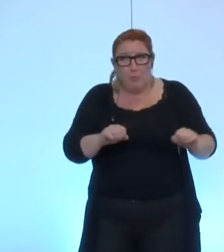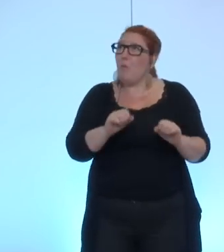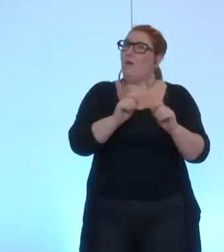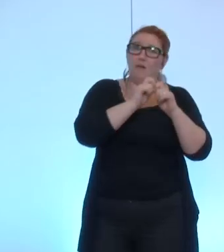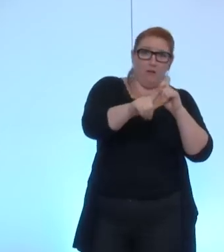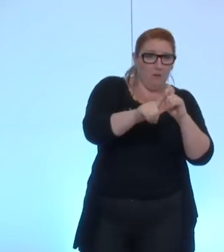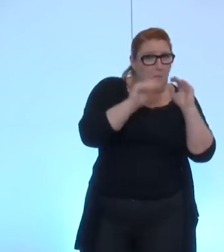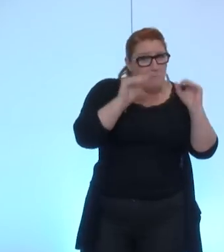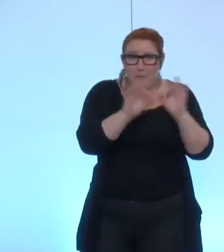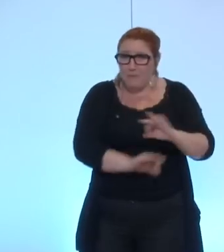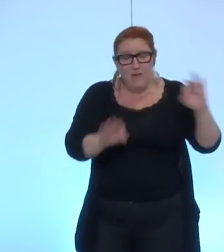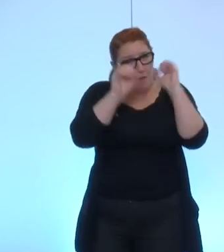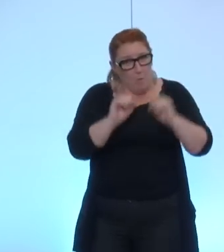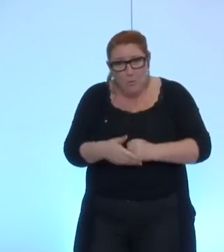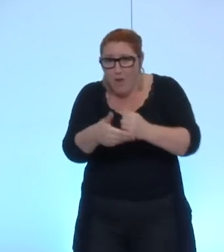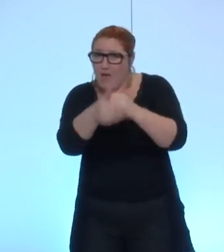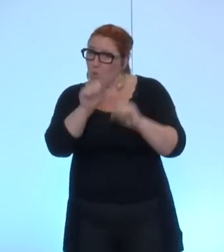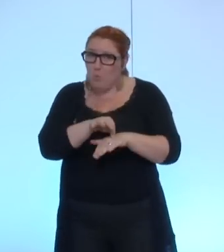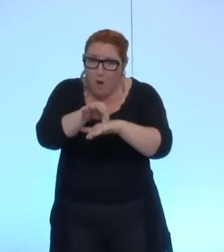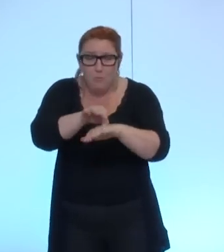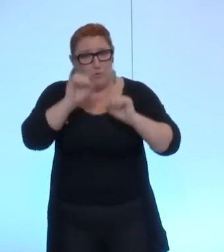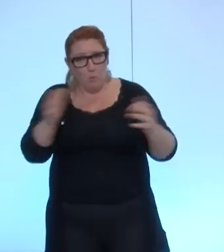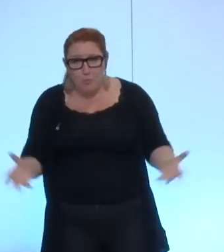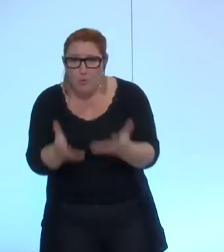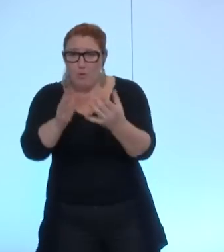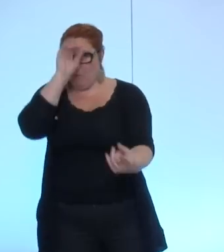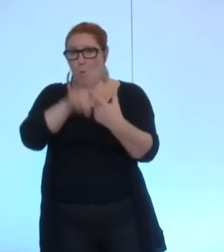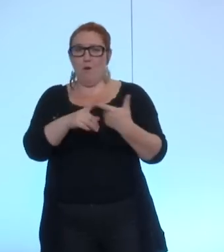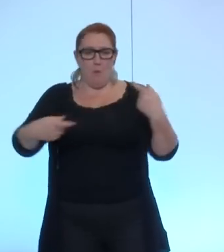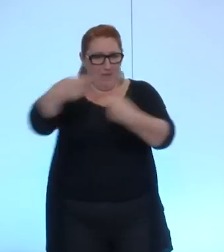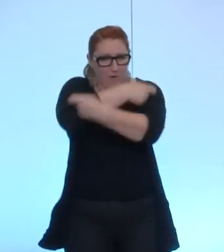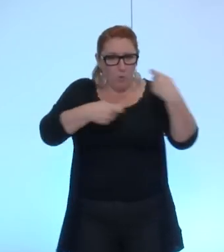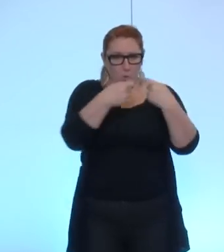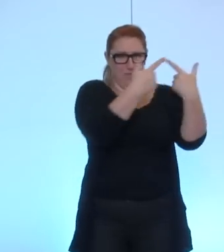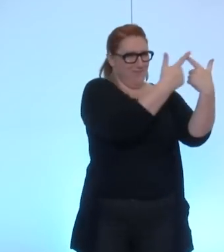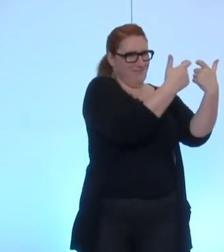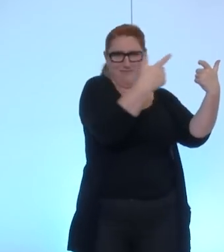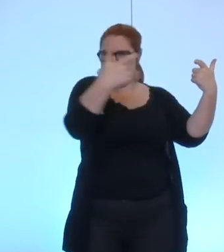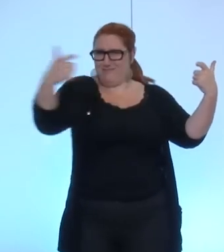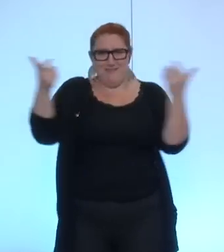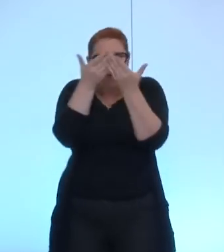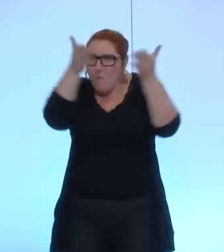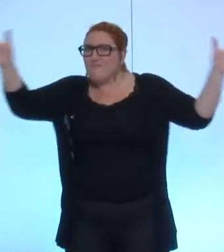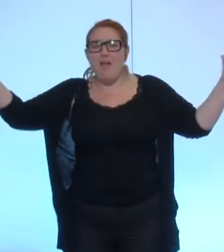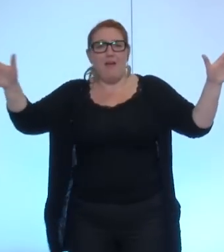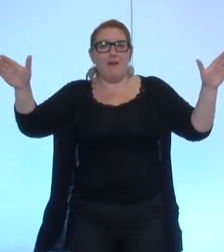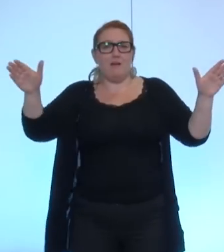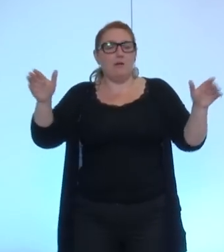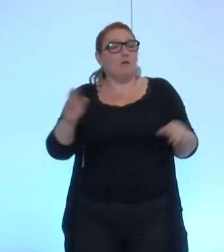économie diversifiée qui ne cherche pas à freiner la nano